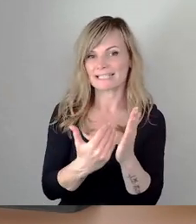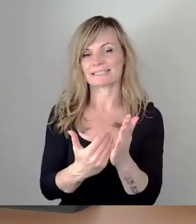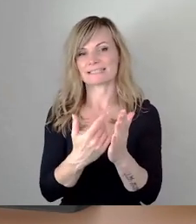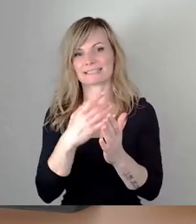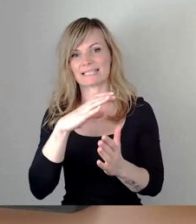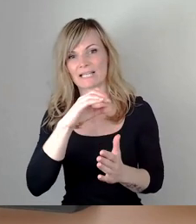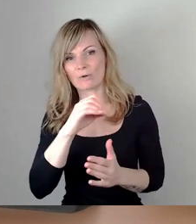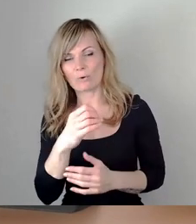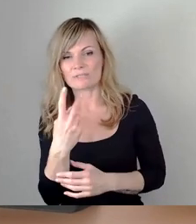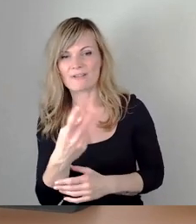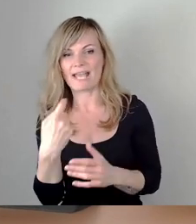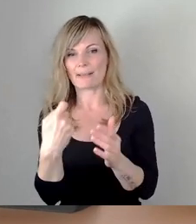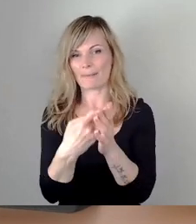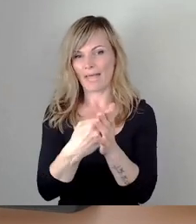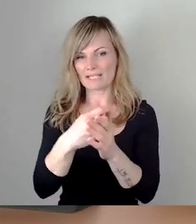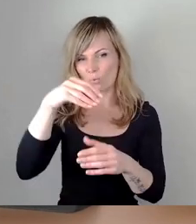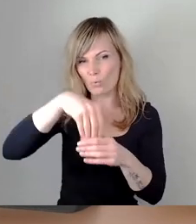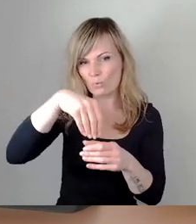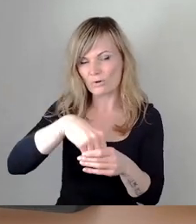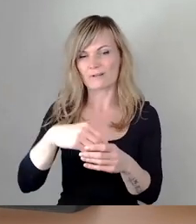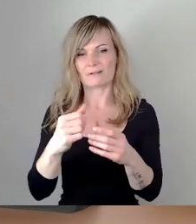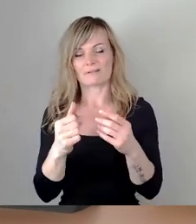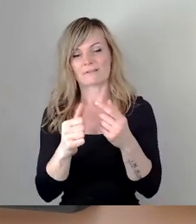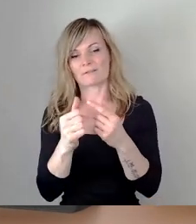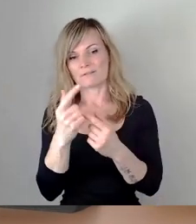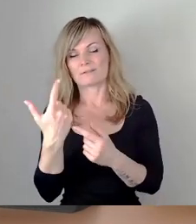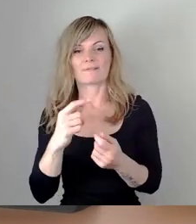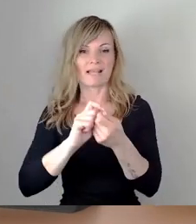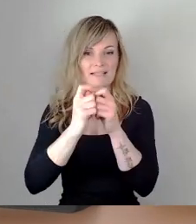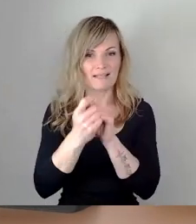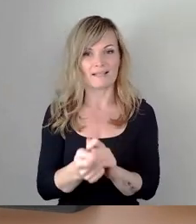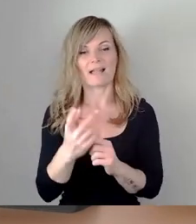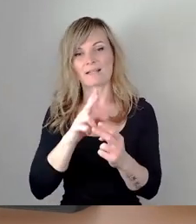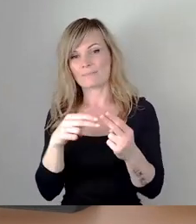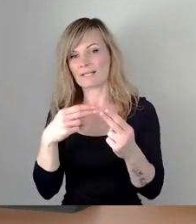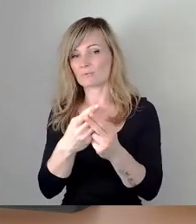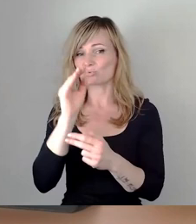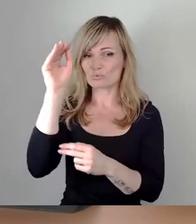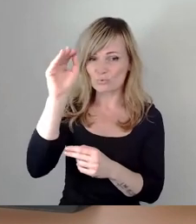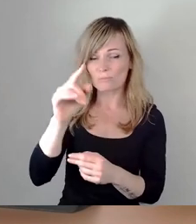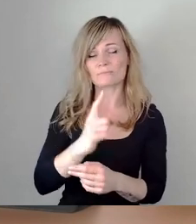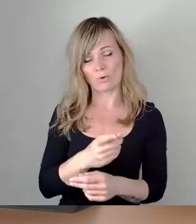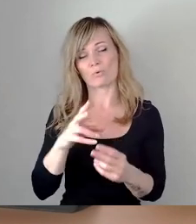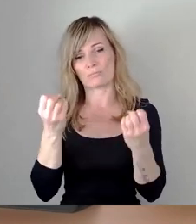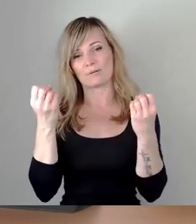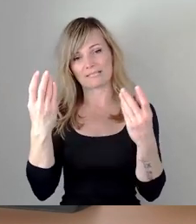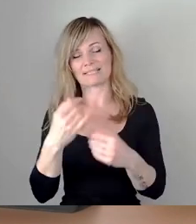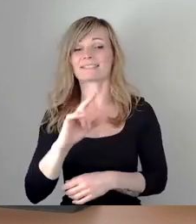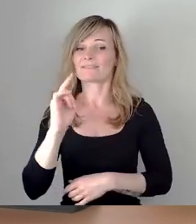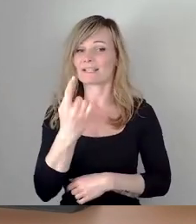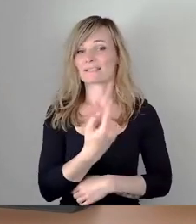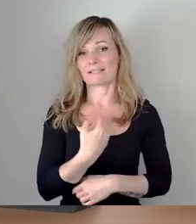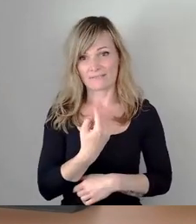-Bepreisung und des Wandels da eine Anpassung auch in Zukunft passieren wird. Zum Zweiten sind wir da rein,